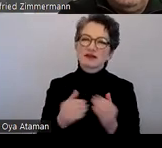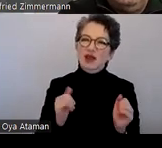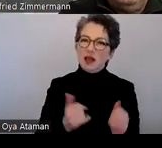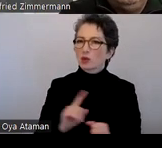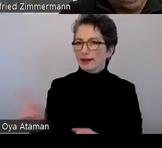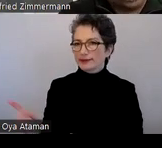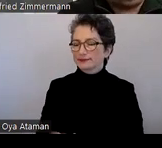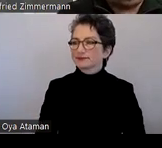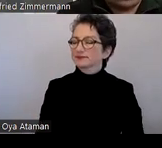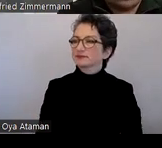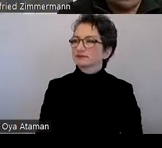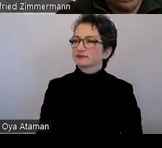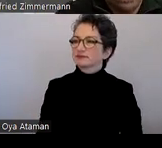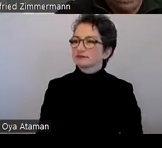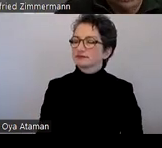Dateien.